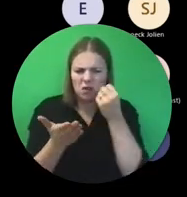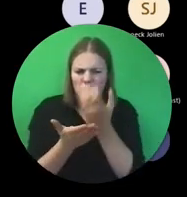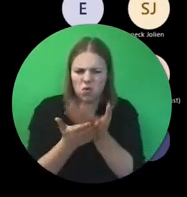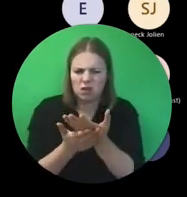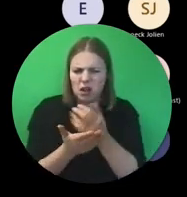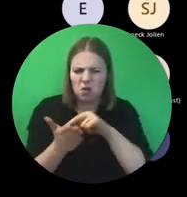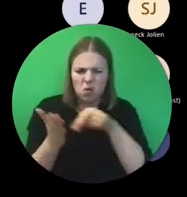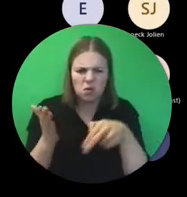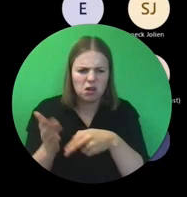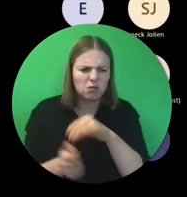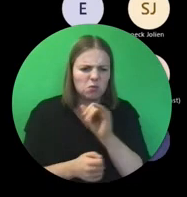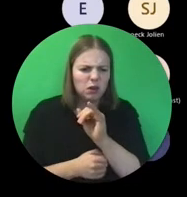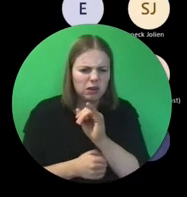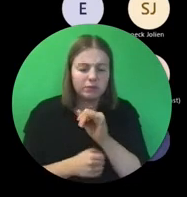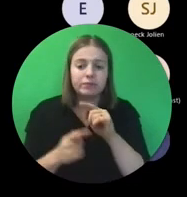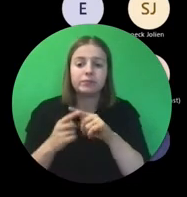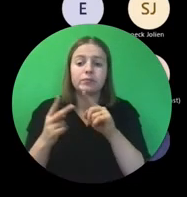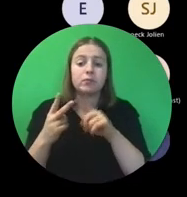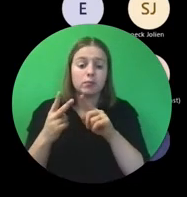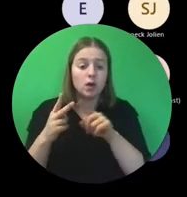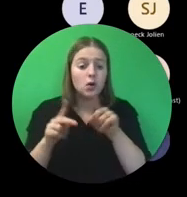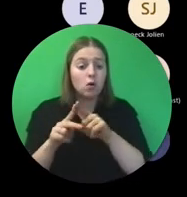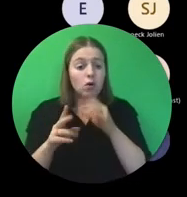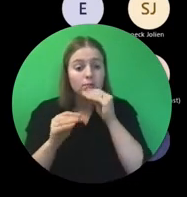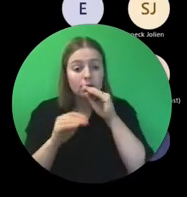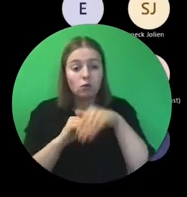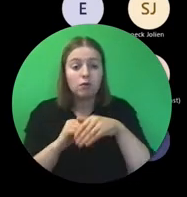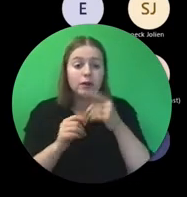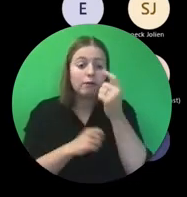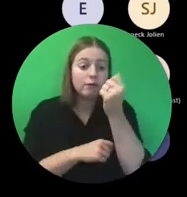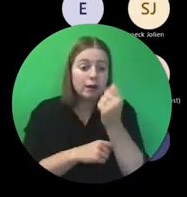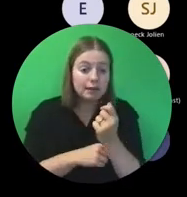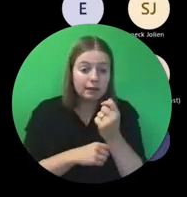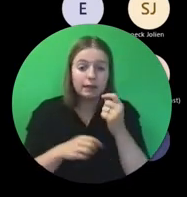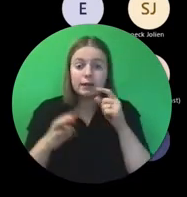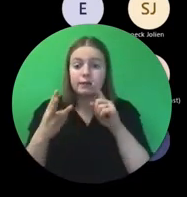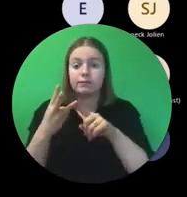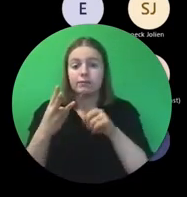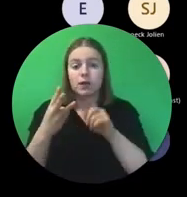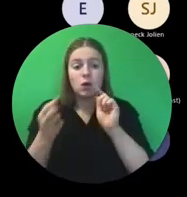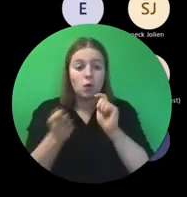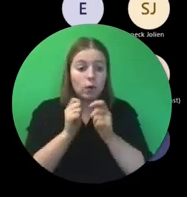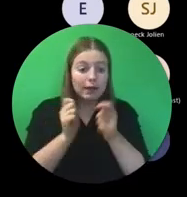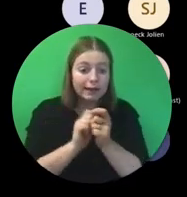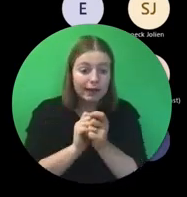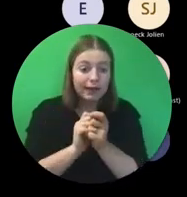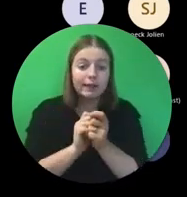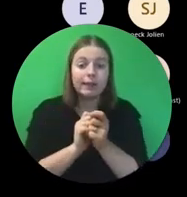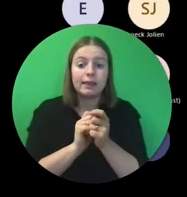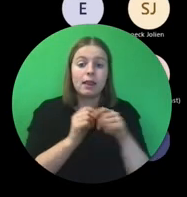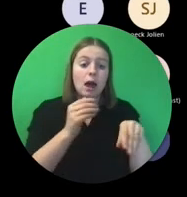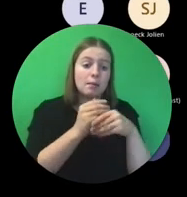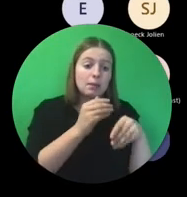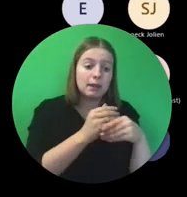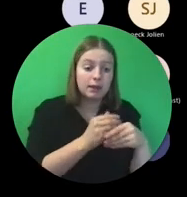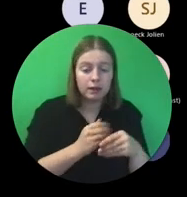Ook iets over de financiering en iets over wijzigingen en amendementen.